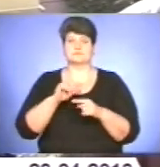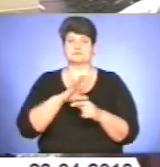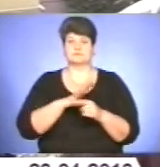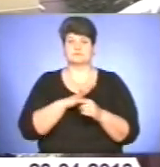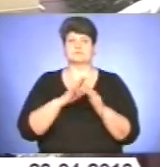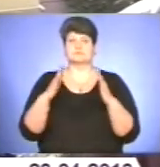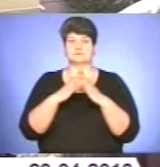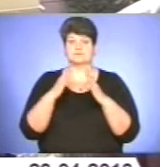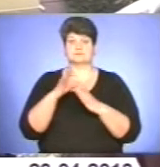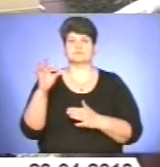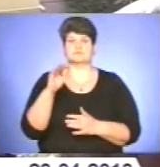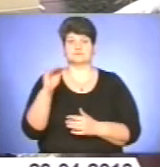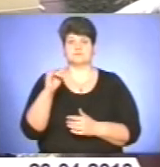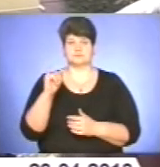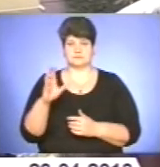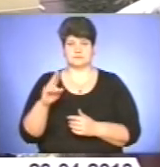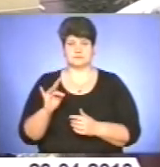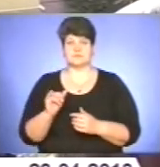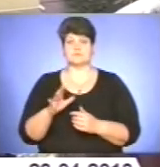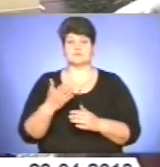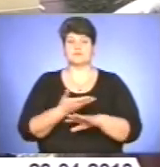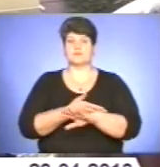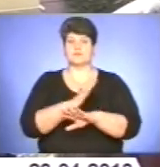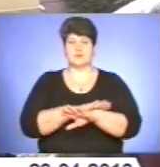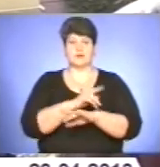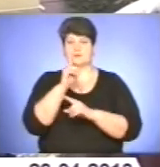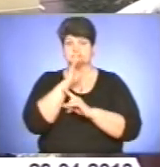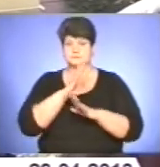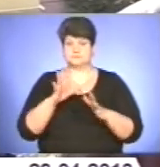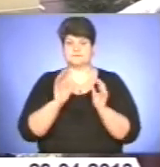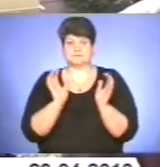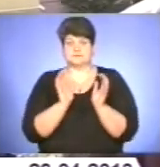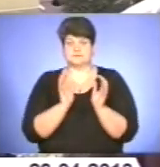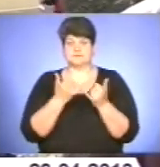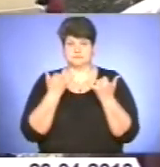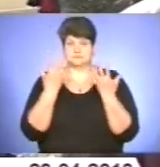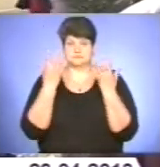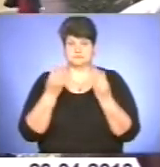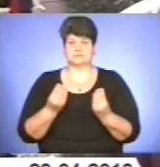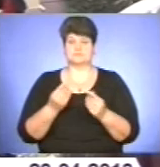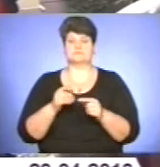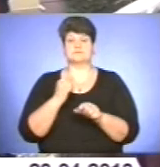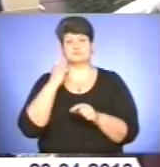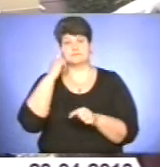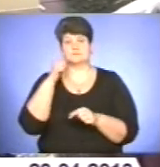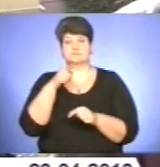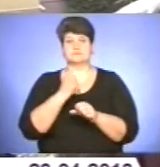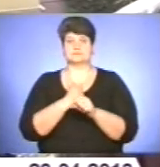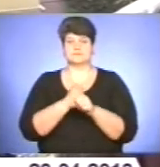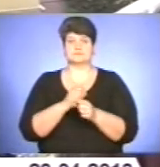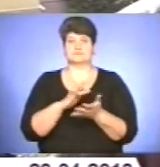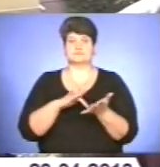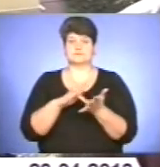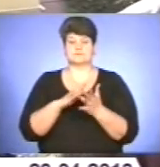офіцерів польських, який непогано зберігся по сьогоднішній день. Ми думаємо тут зробити цент дозвілля